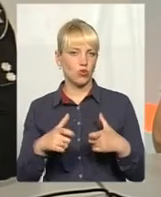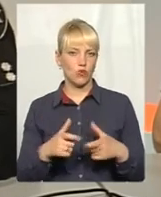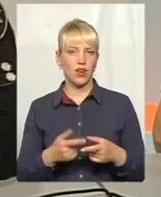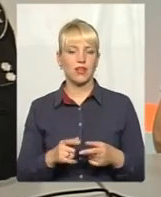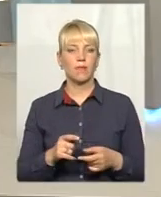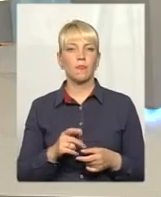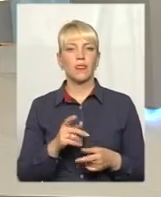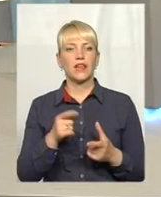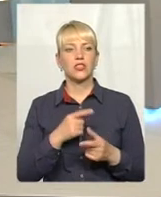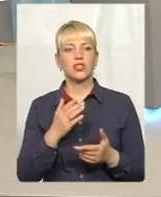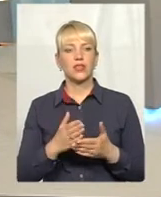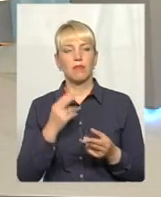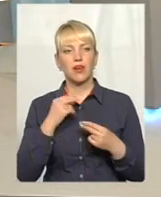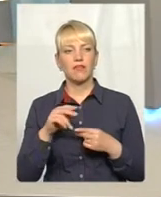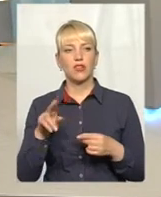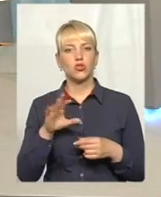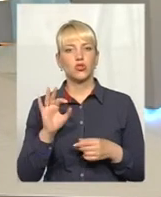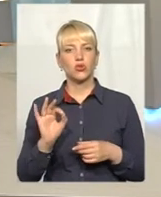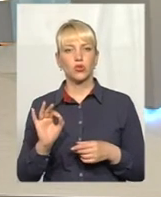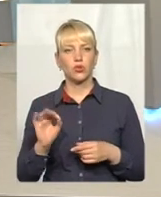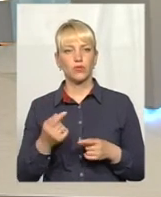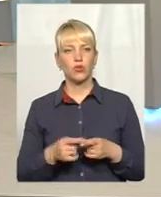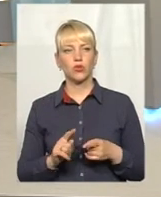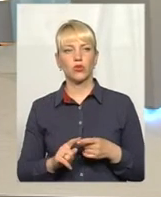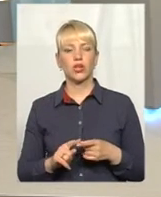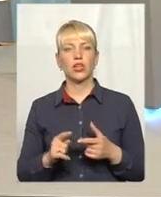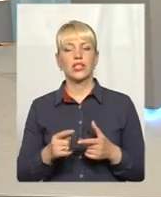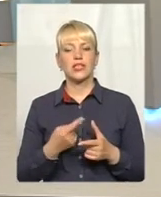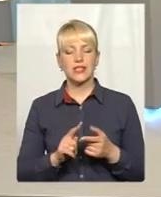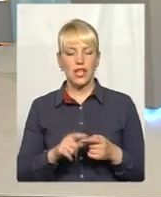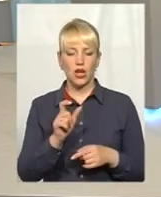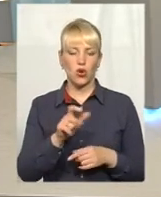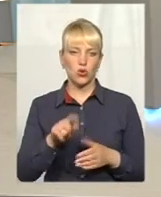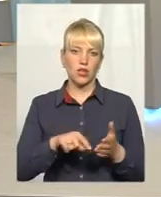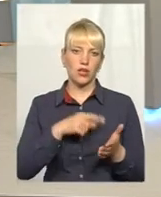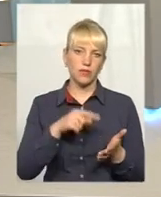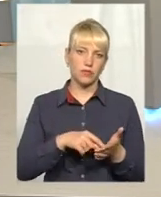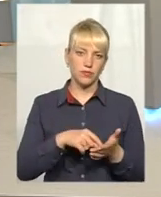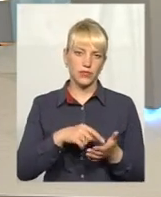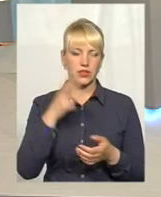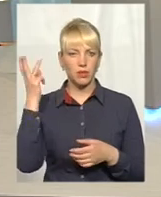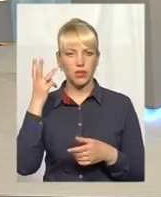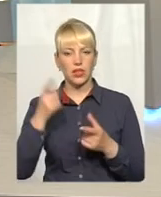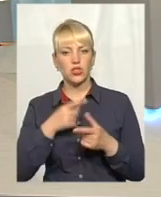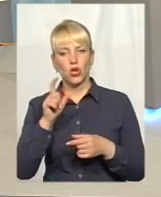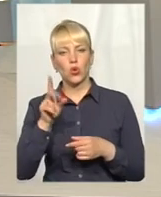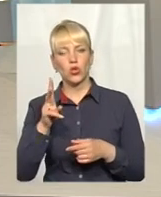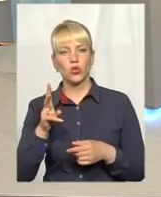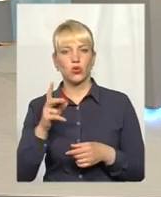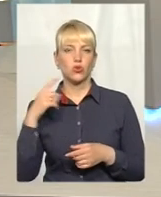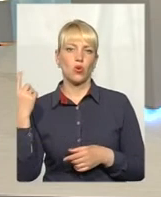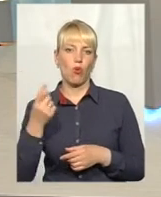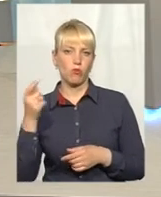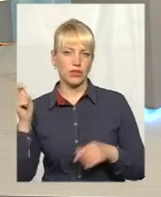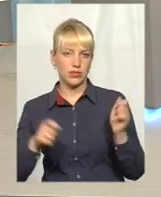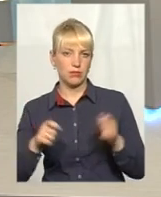ласка, чи є перевага щодо того, це мешканці обласного центру, чи люди, які приїхали з Хмельницької області,